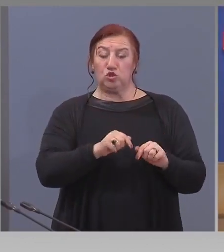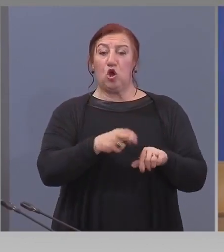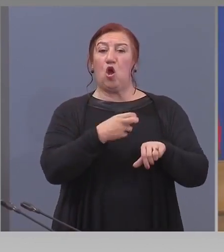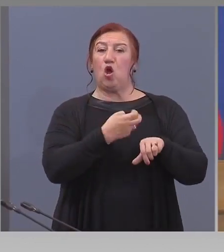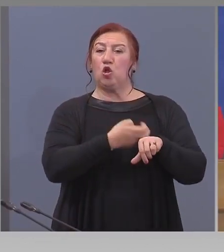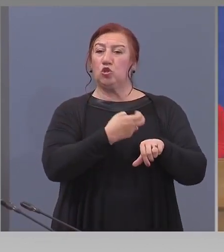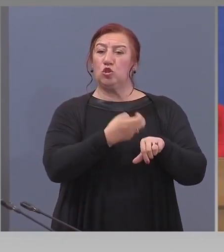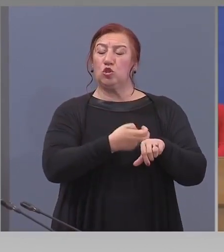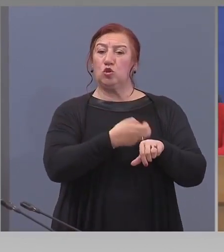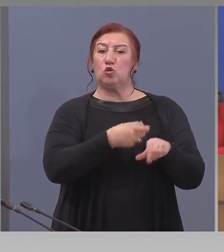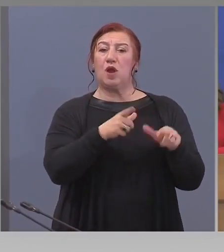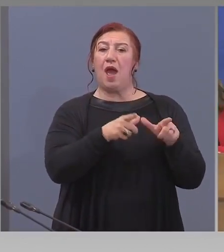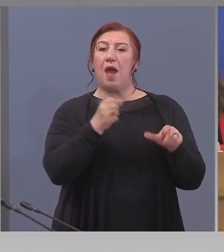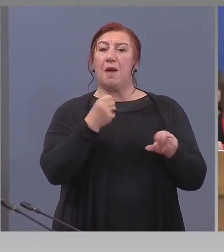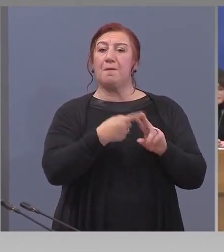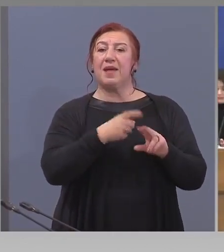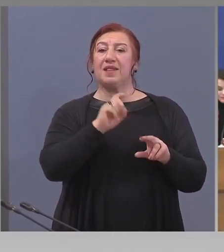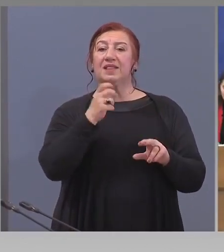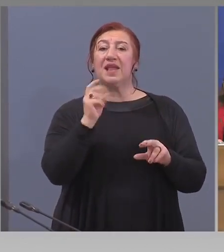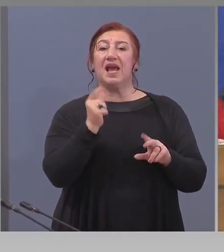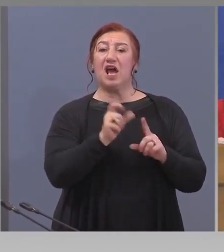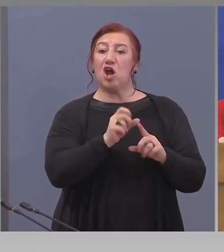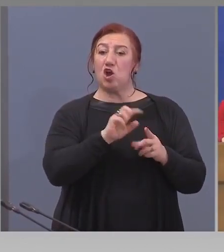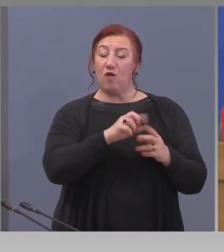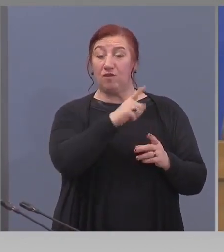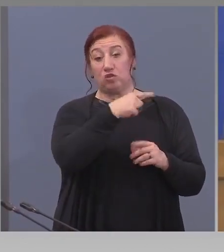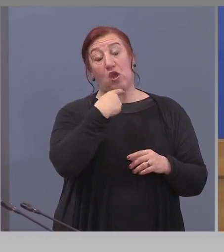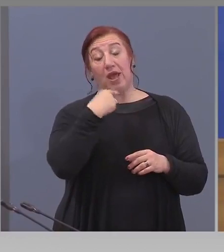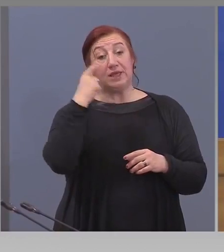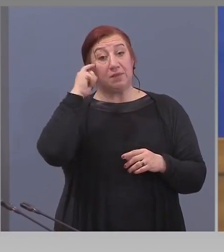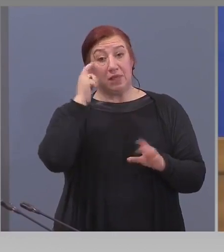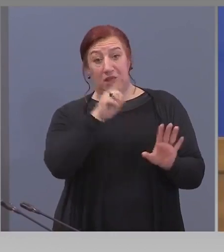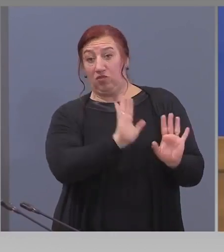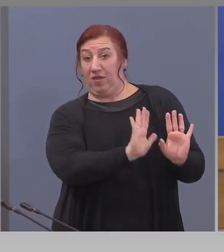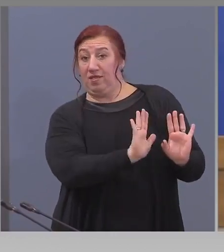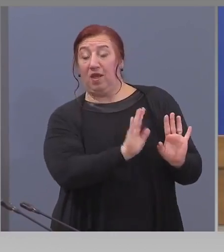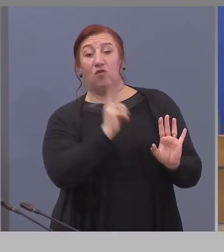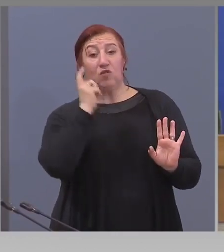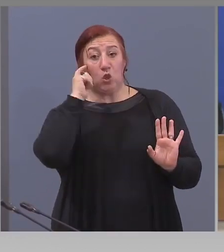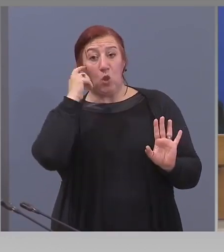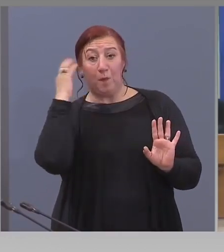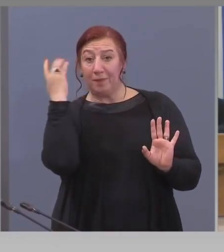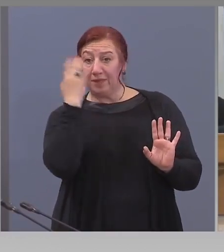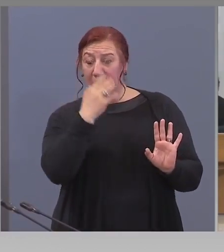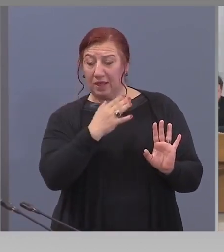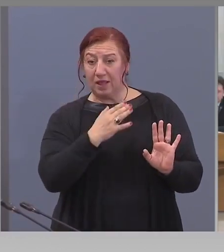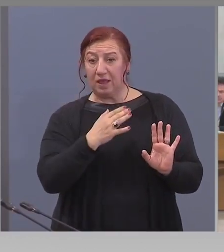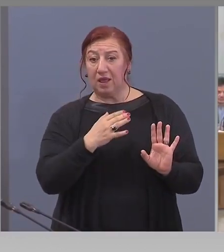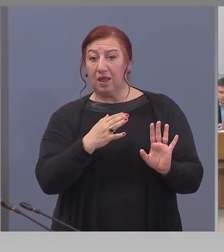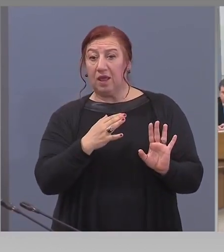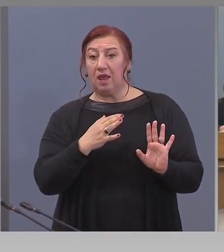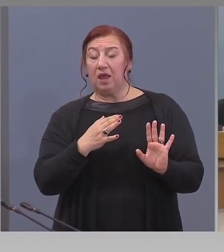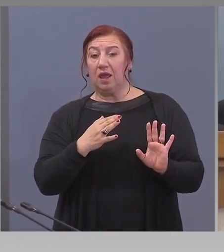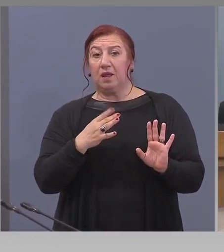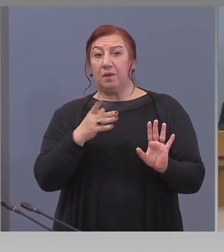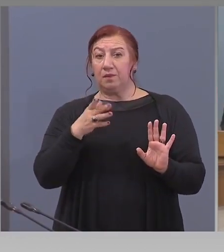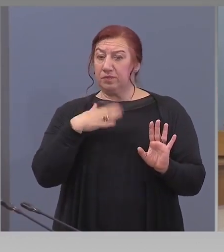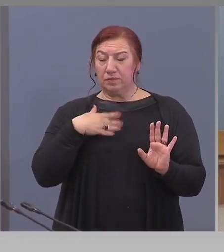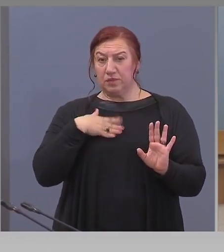изрази като мнение, защото това също е само мнение и няма никво потвърждение. Е конфрондация в прав текст.